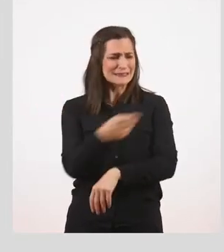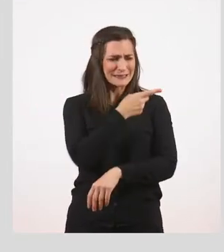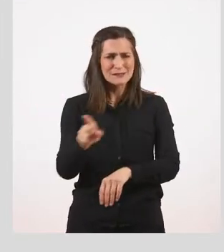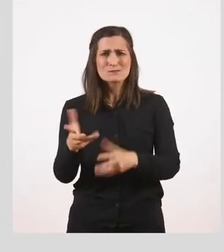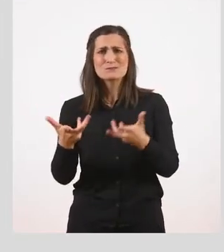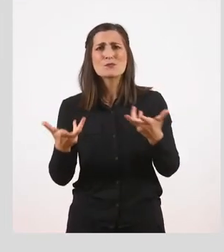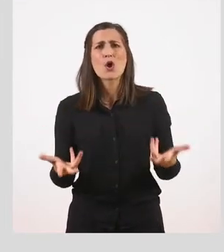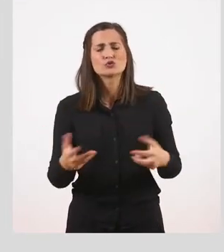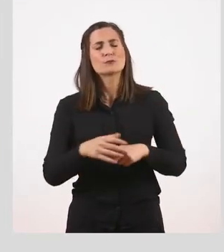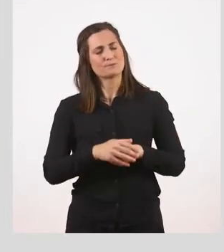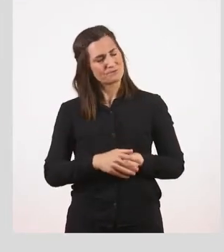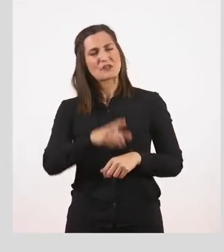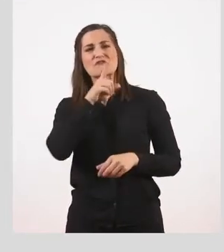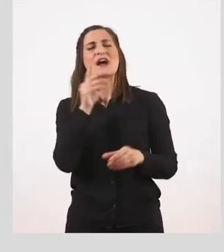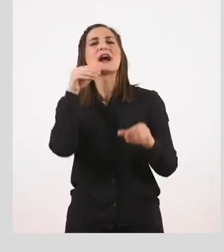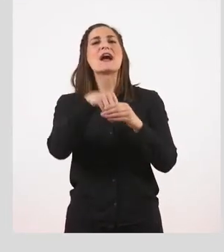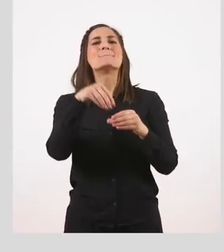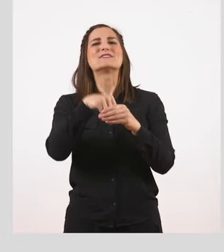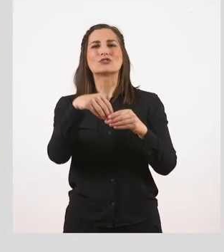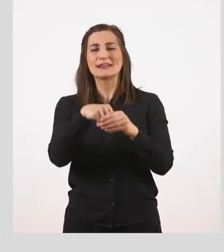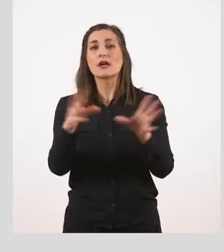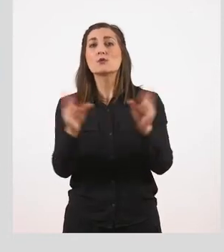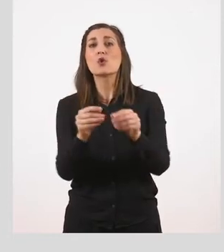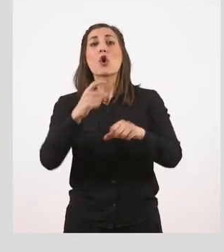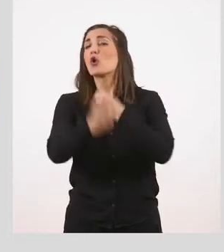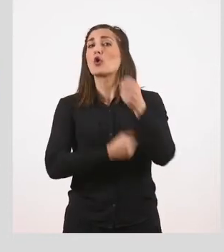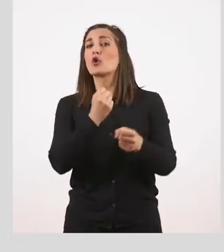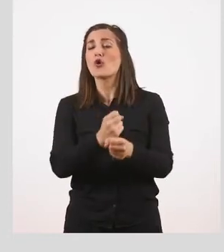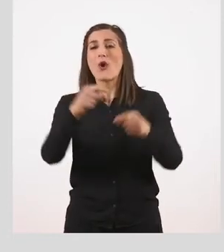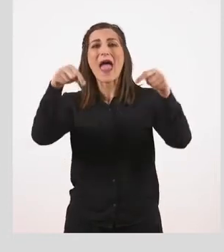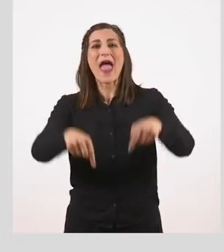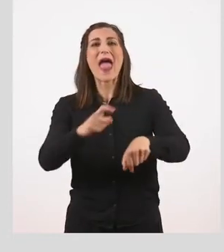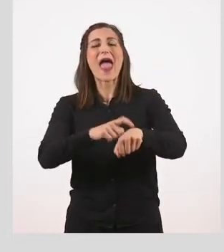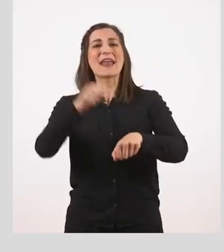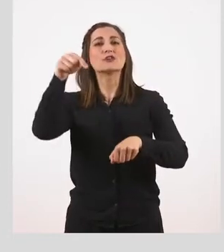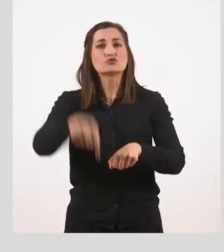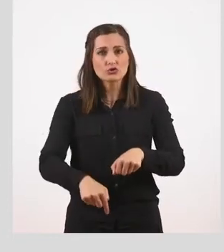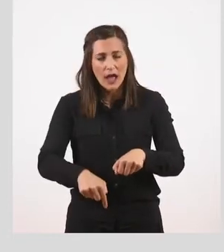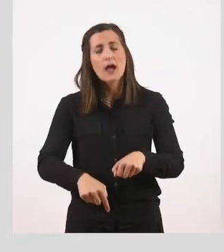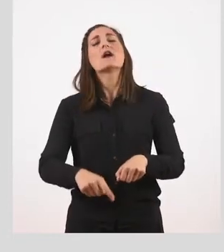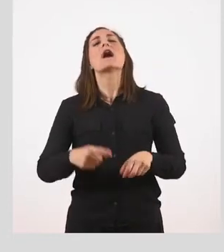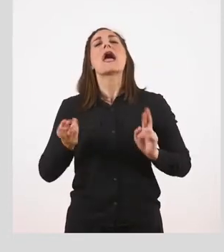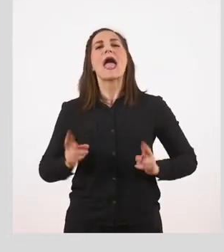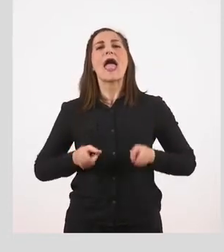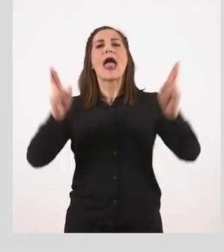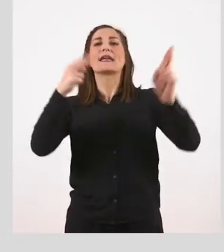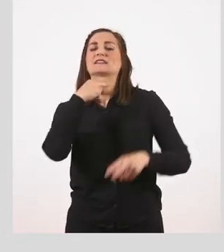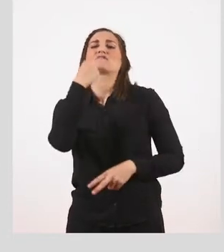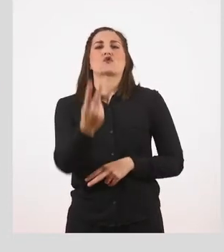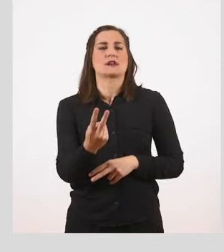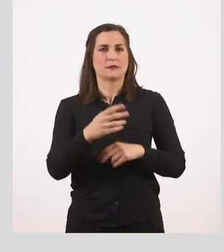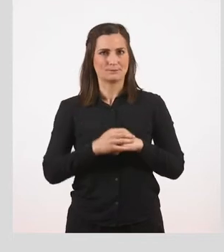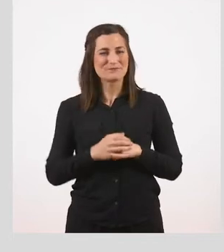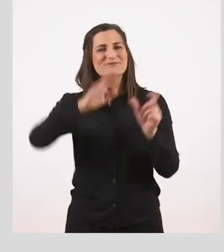Αυτές οι μετοχές είναι μετοχές ενεργητικού ενεστώτα. Δηλαδή, είναι μετοχές ενεργητικής